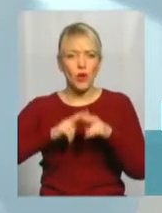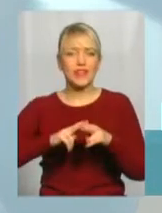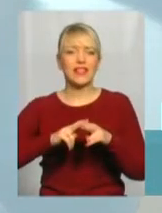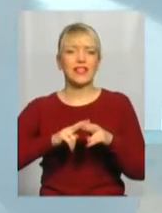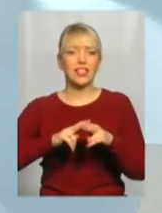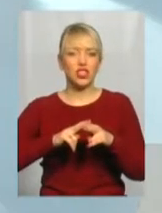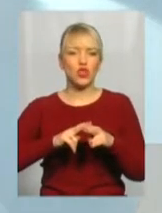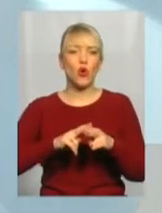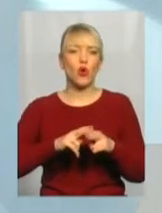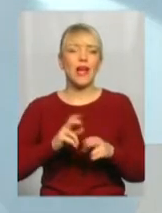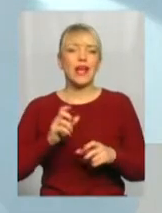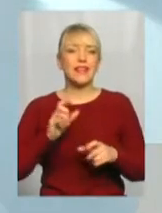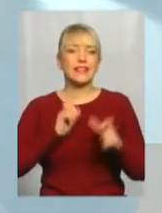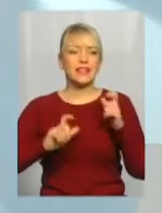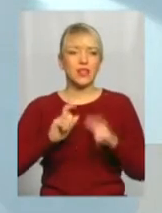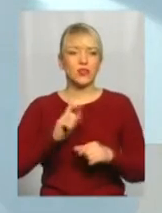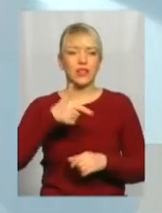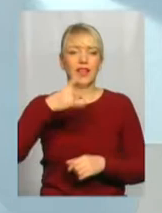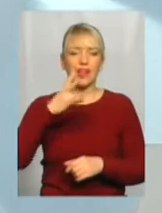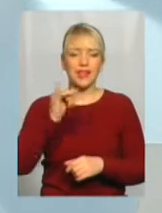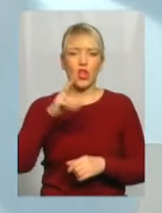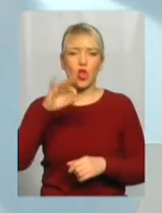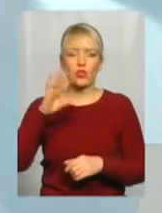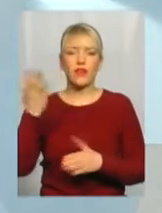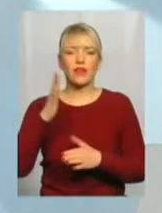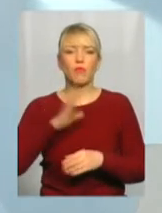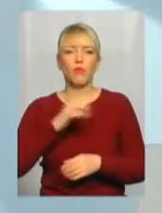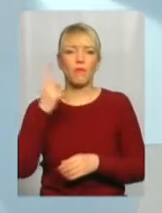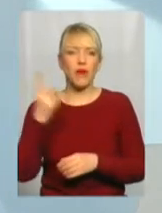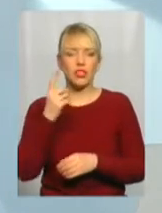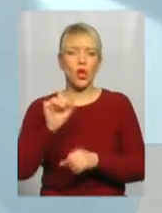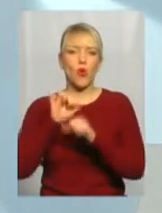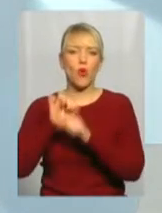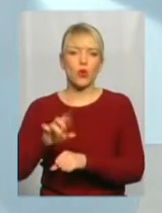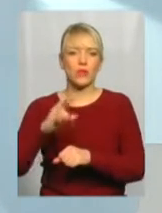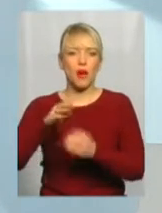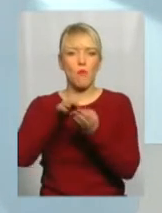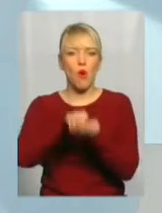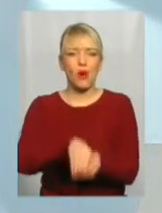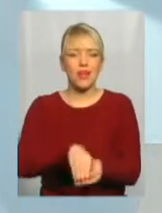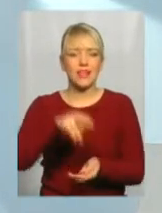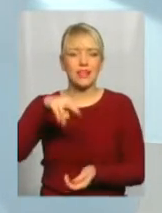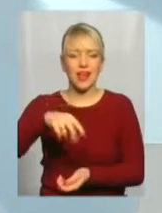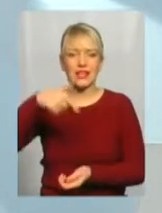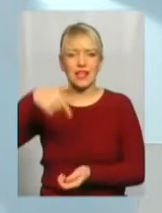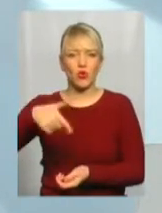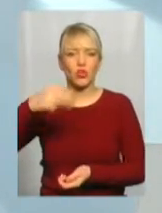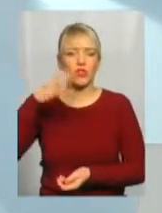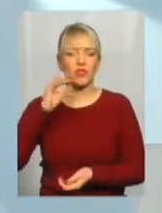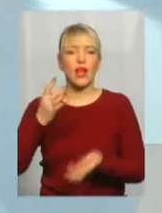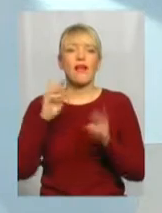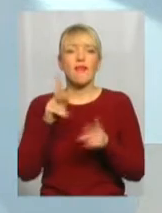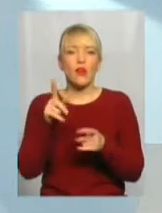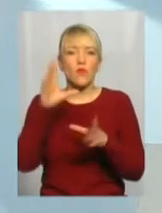Василь, який потім був першим охоронцем на могилі Тараса Шевченка. Так от, як йому вдалося, стільки йому